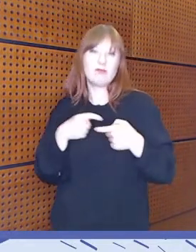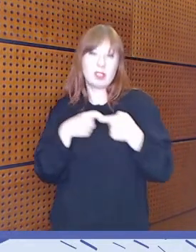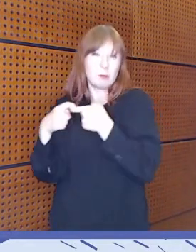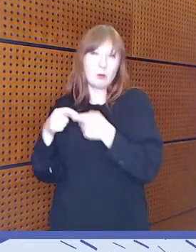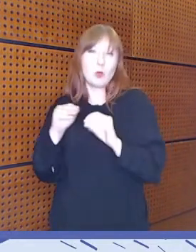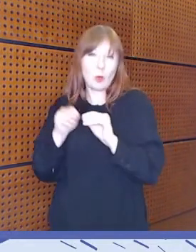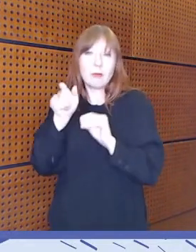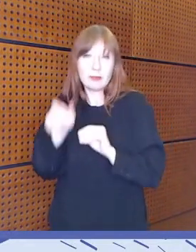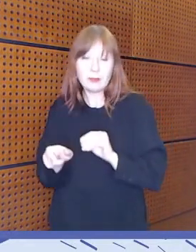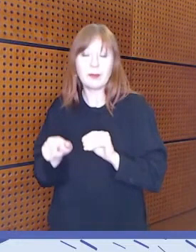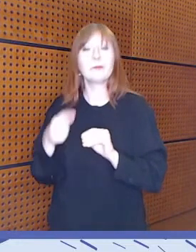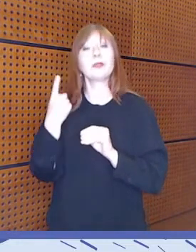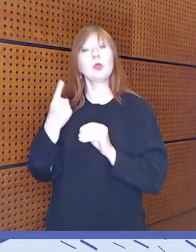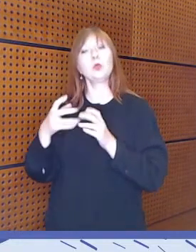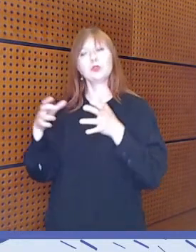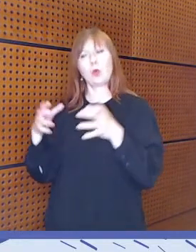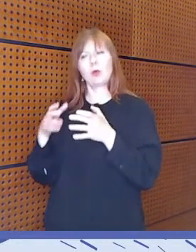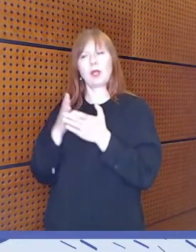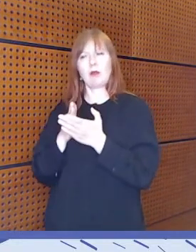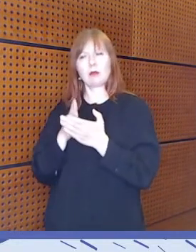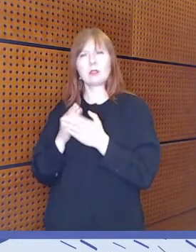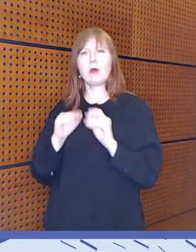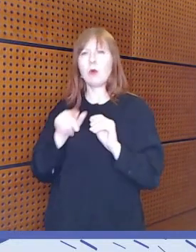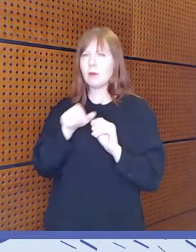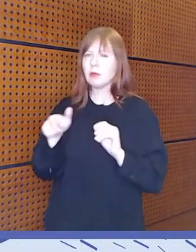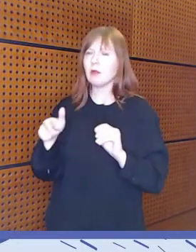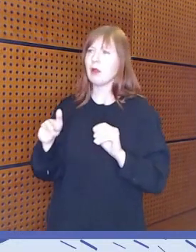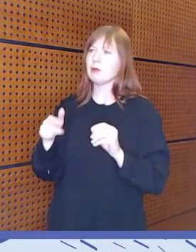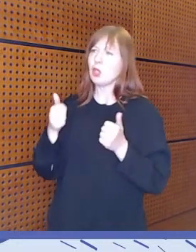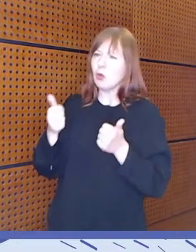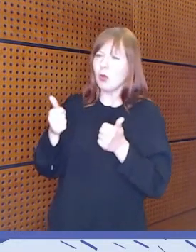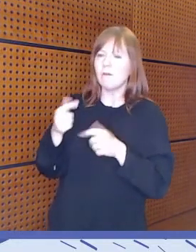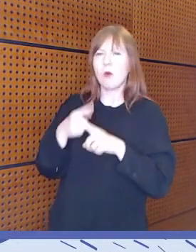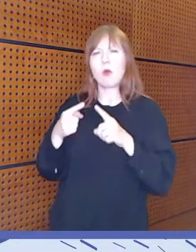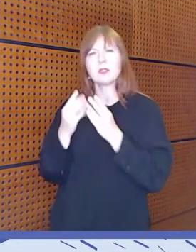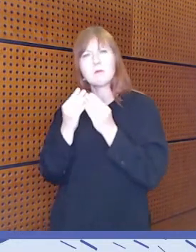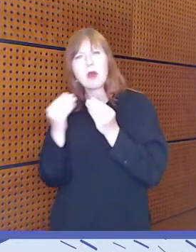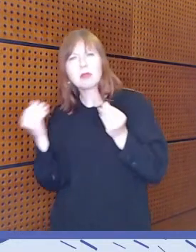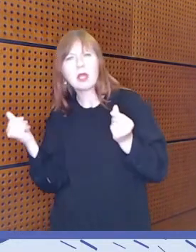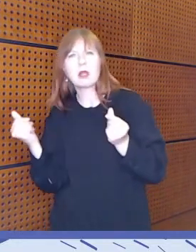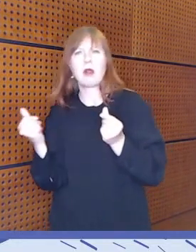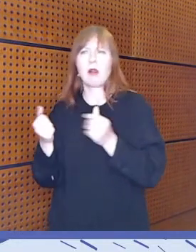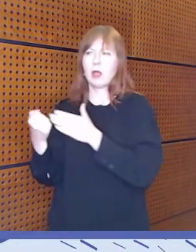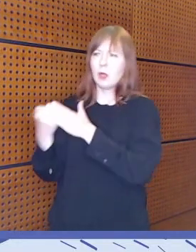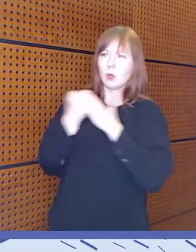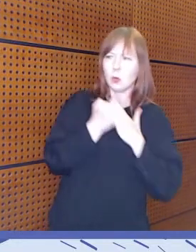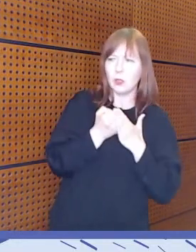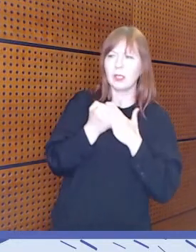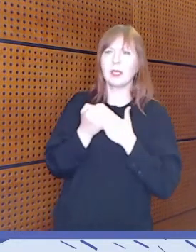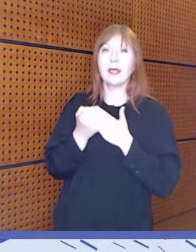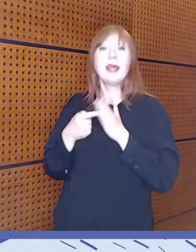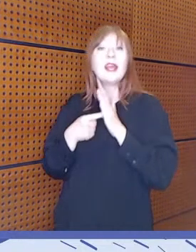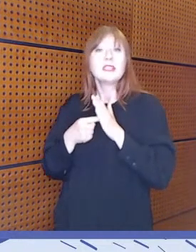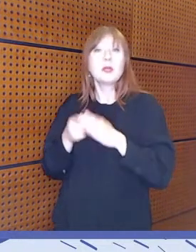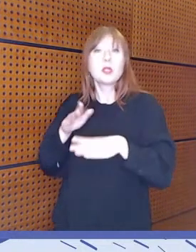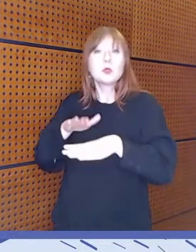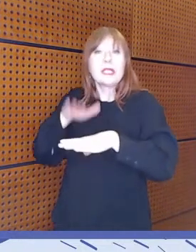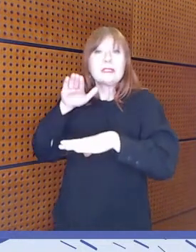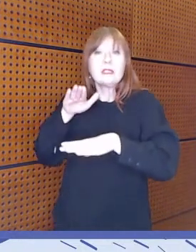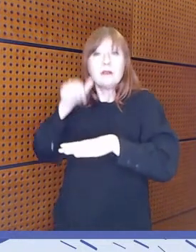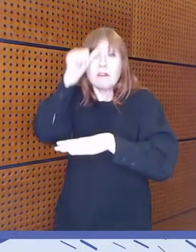nousi esille, että opettajat kaipaavat tukea ja materiaalia erityisesti tällaisen sensitiivisten ja vaikeiden asioiden käsittelyyn.